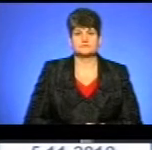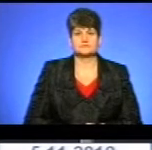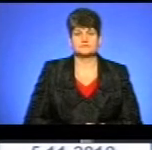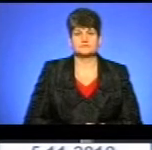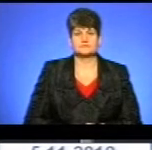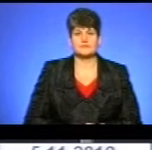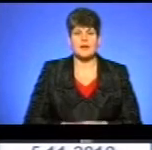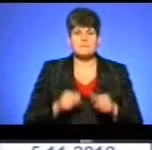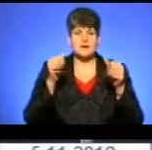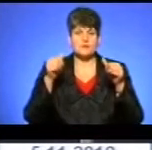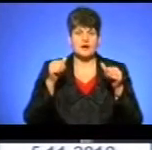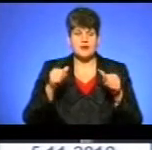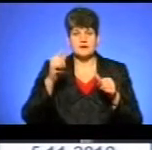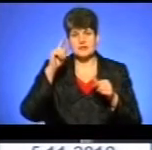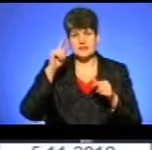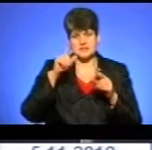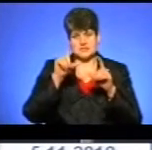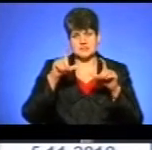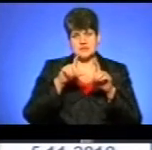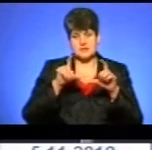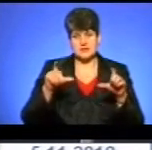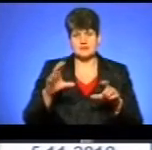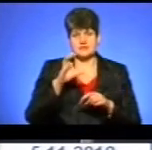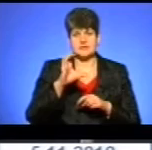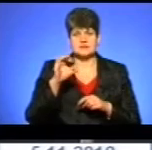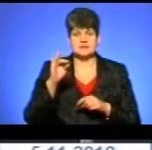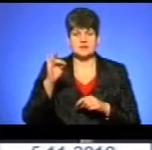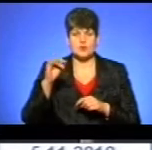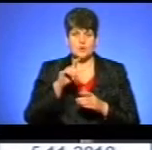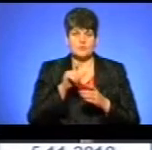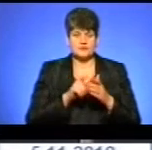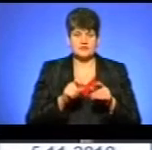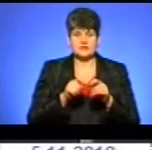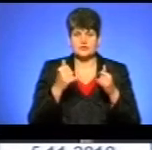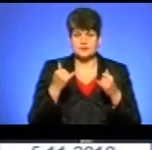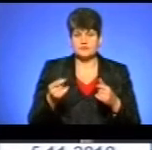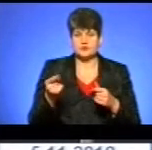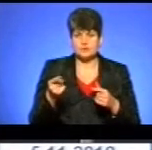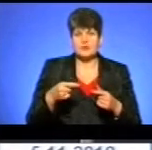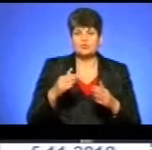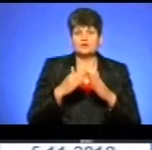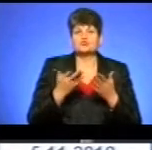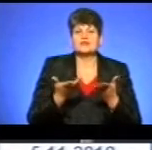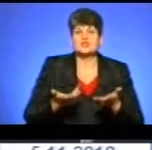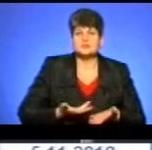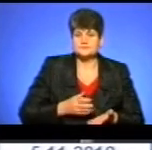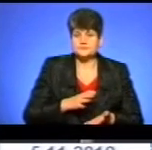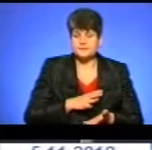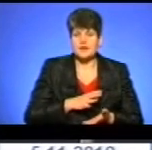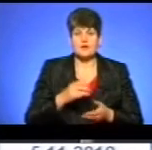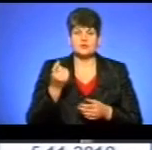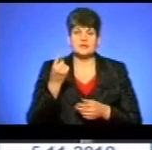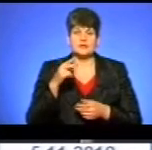Меморіальний знак пам'яті поета-пісніра Сергія Сірого відкрили сьогодні у Тернополі на будинку, він жив. У неділю 11